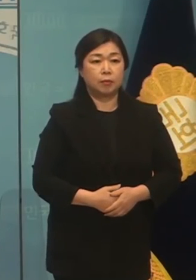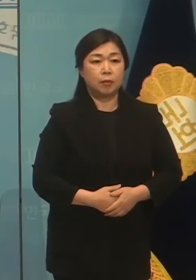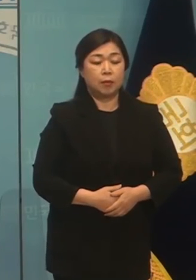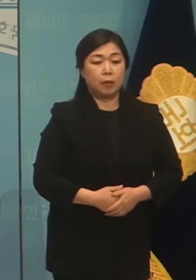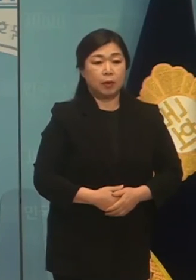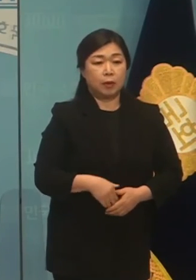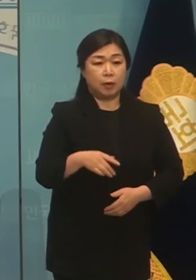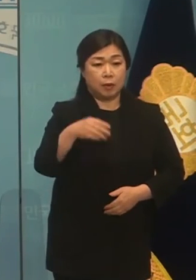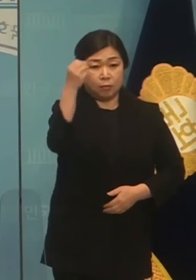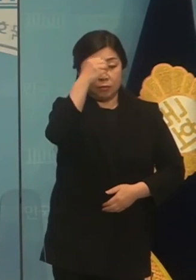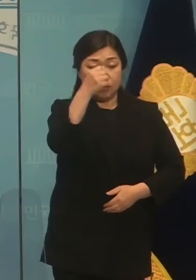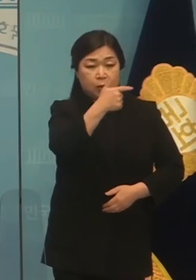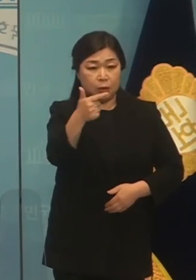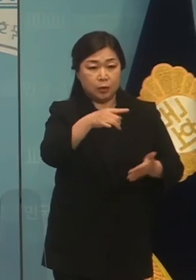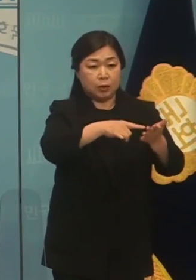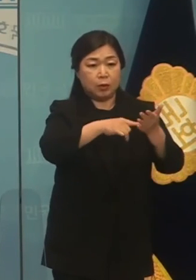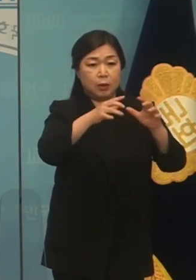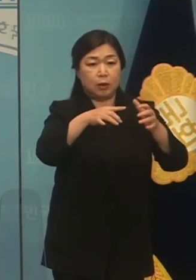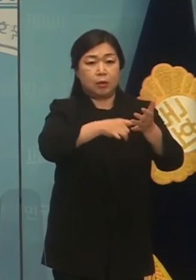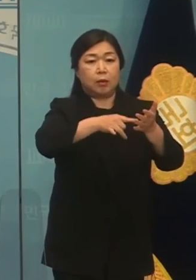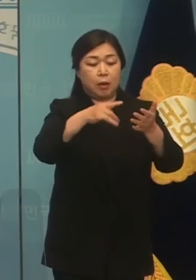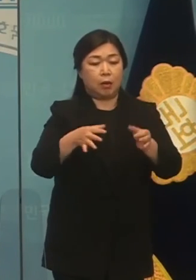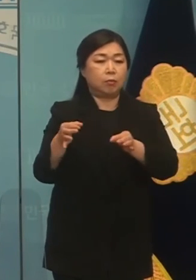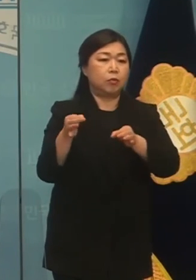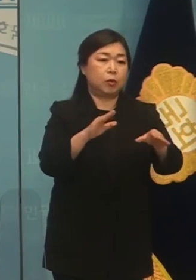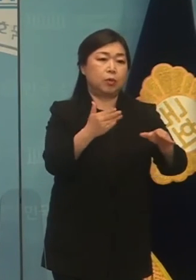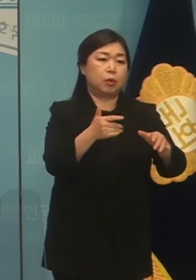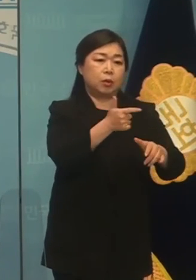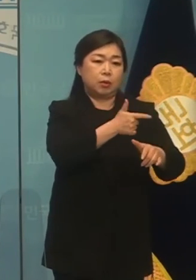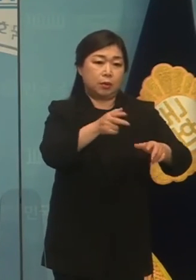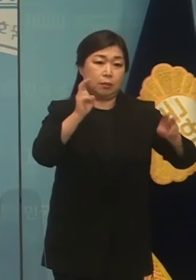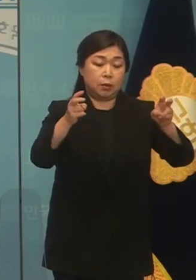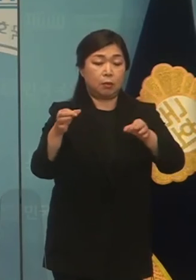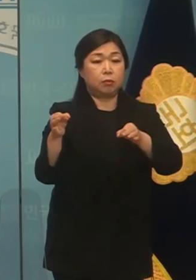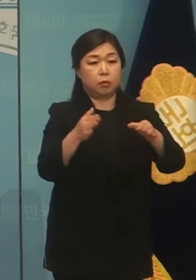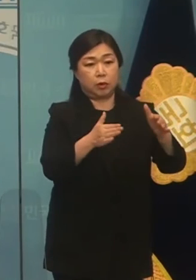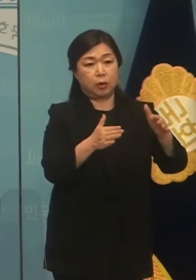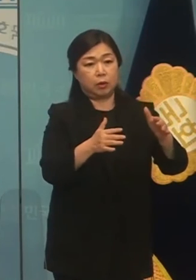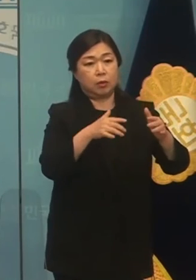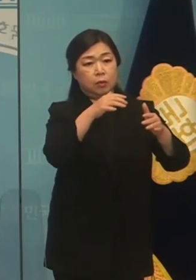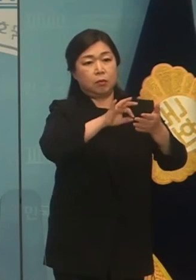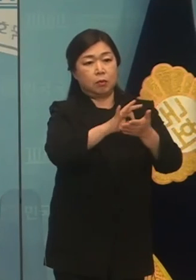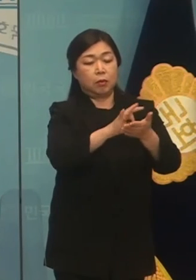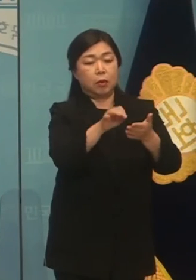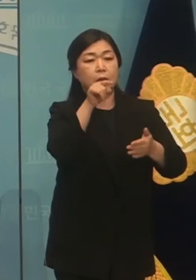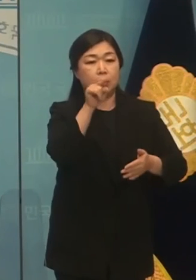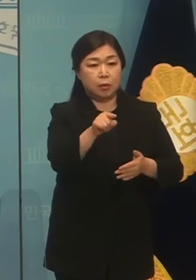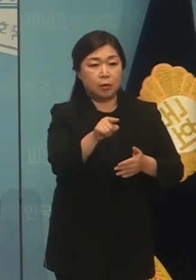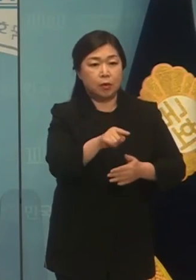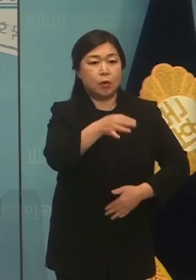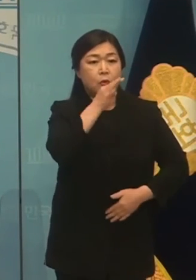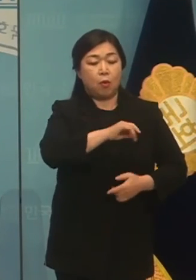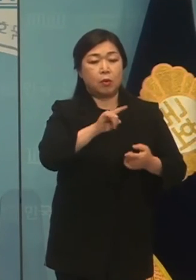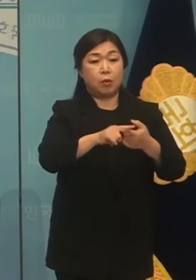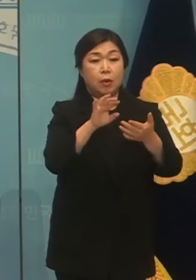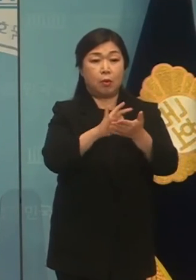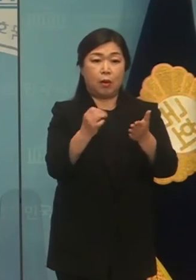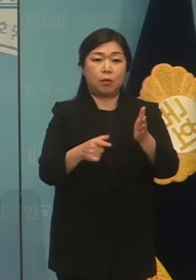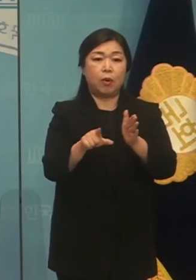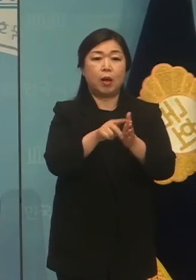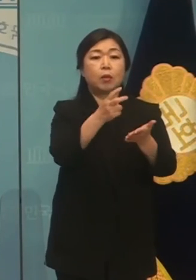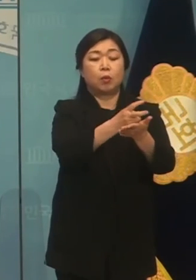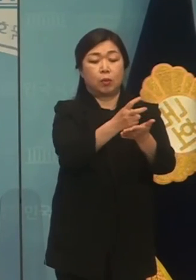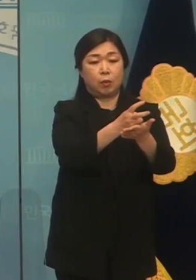소만한적인 혈세가 투여되는 대형 극칙사업을 신중하게 작성하고 재정수자의 효율성을 높이기 위해 도입된